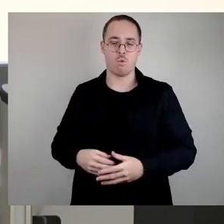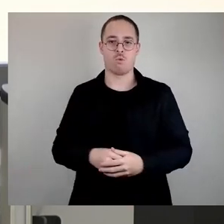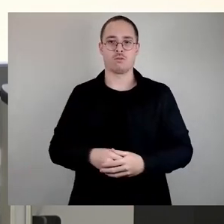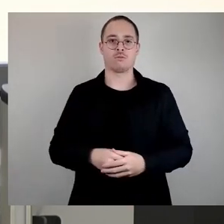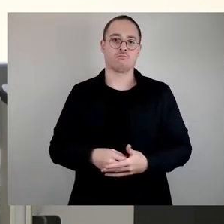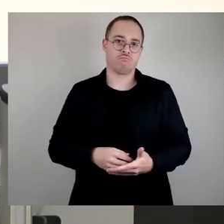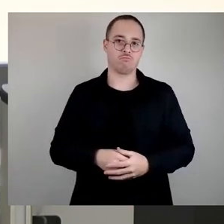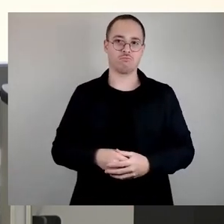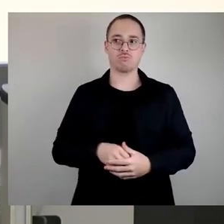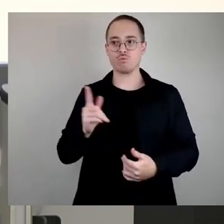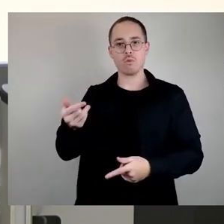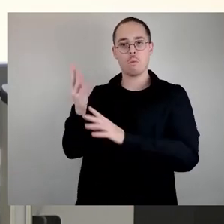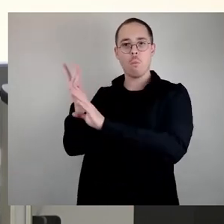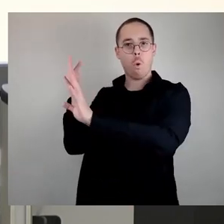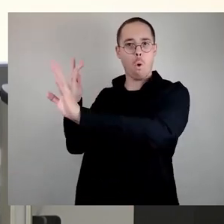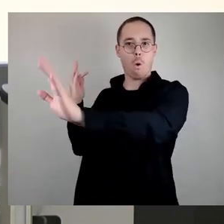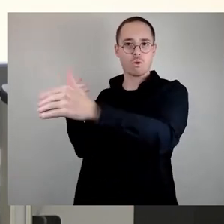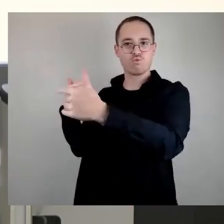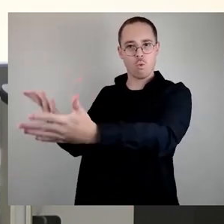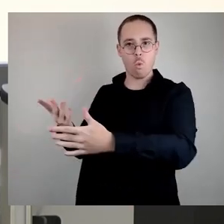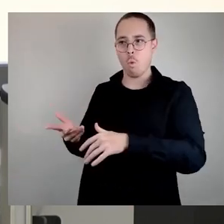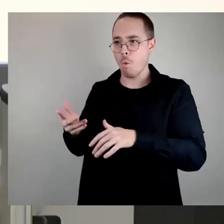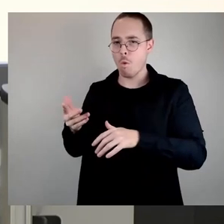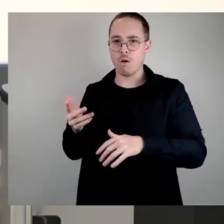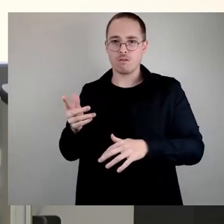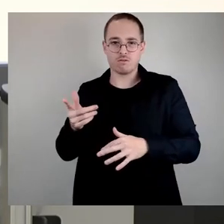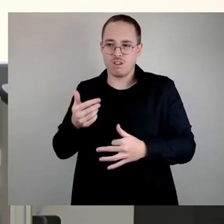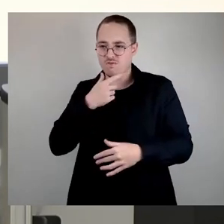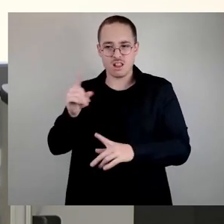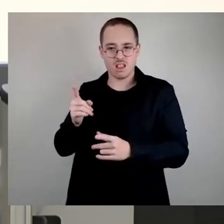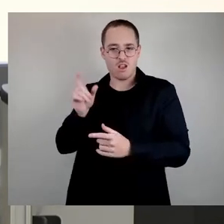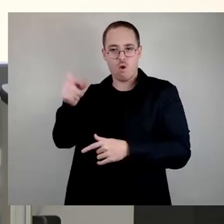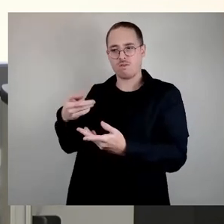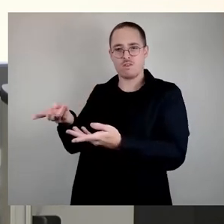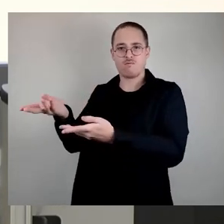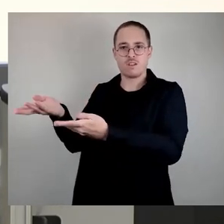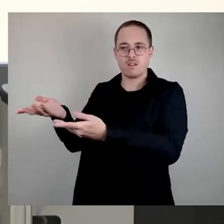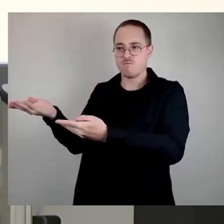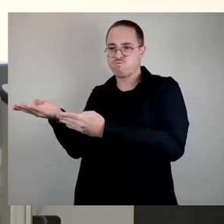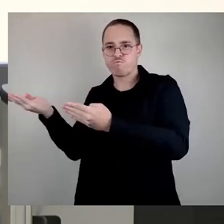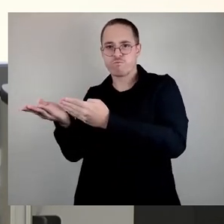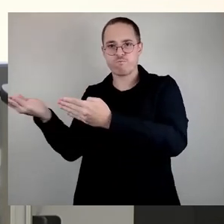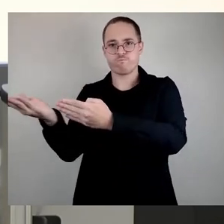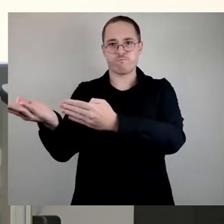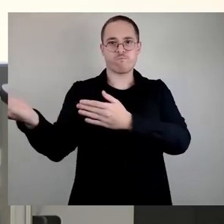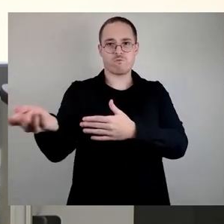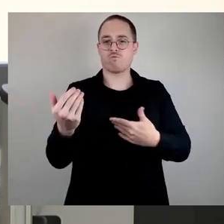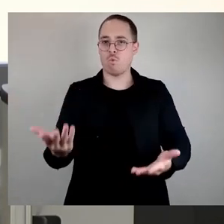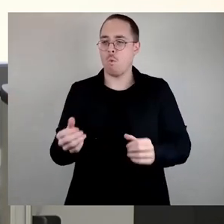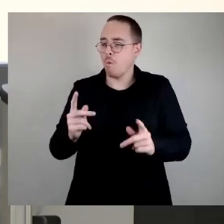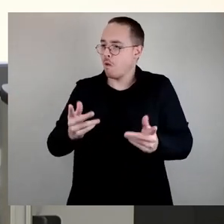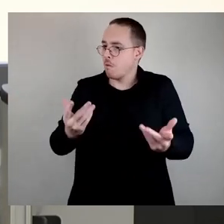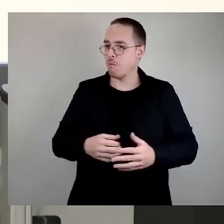das jetzt zu verkomplizieren und im Prinzip jedem Verkehrsteilnehmer sein eigenes System zu geben. Insofern lassen Sie es so durchgehen, da geht es schnell.